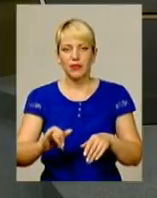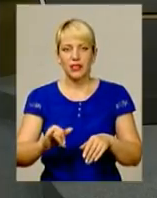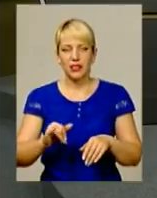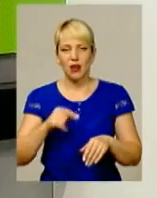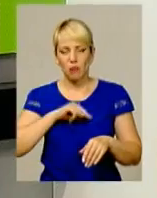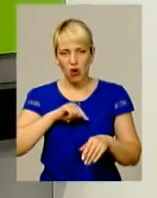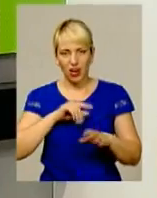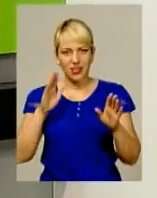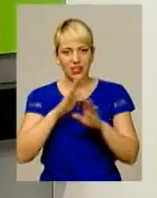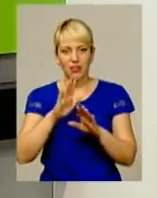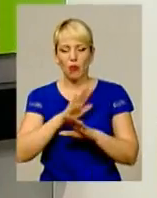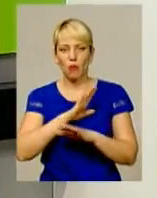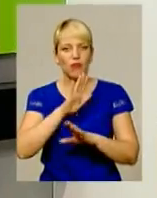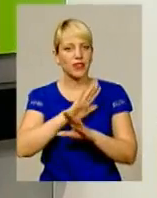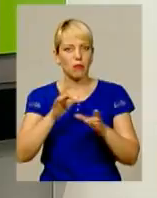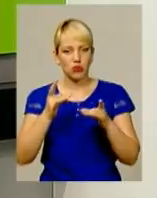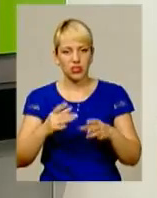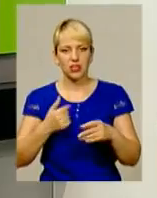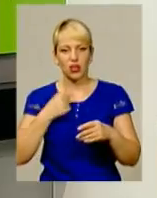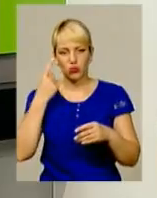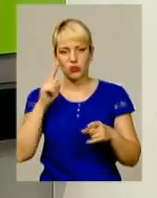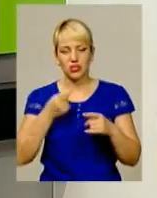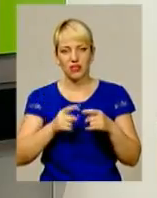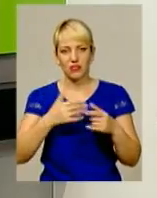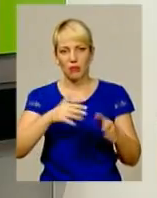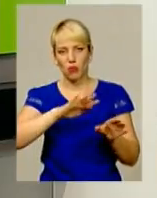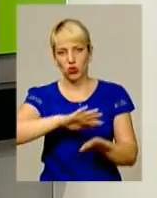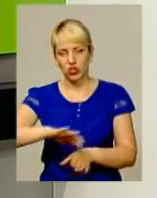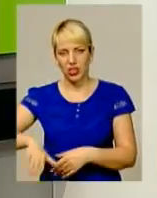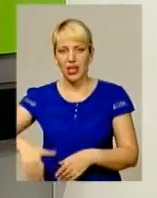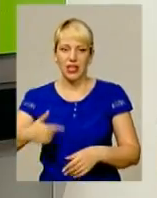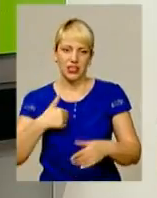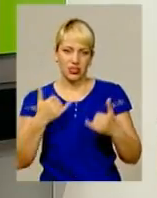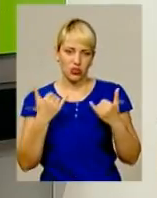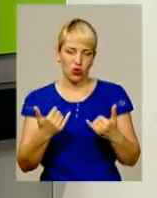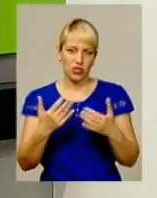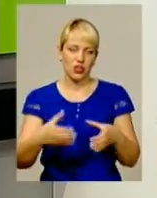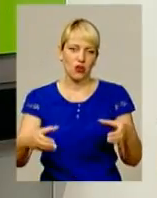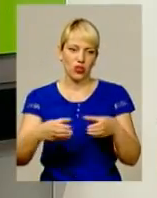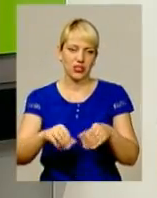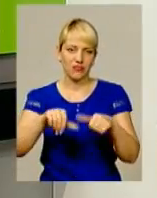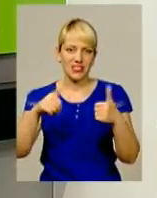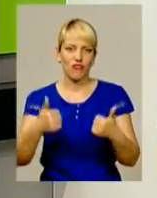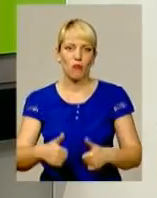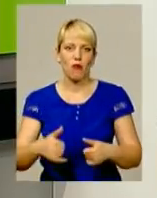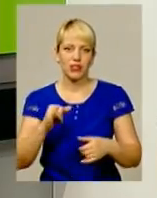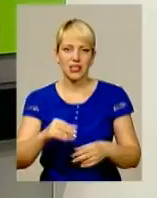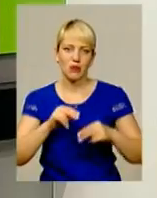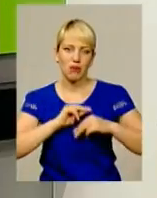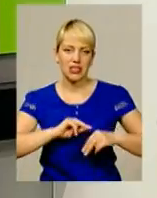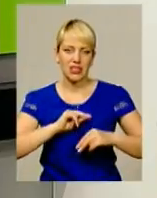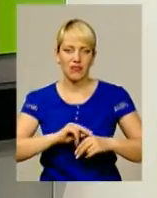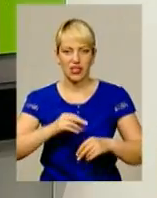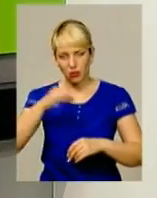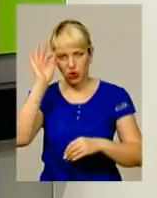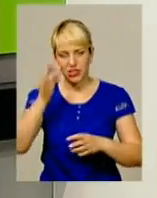був дуже непростий, але я думаю, що ми пройшли цей етап, і сьогодні вже колектив сформований, працівники поліції прийняли